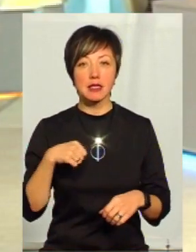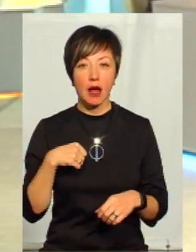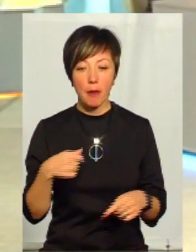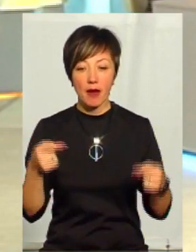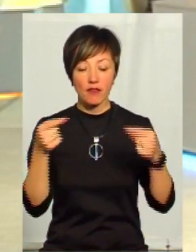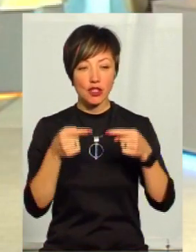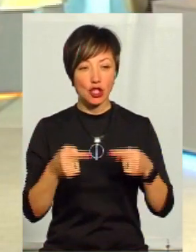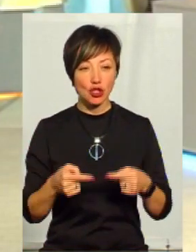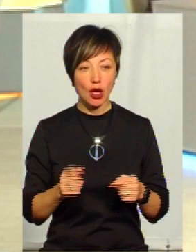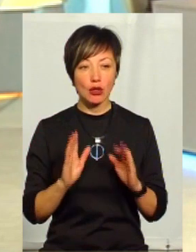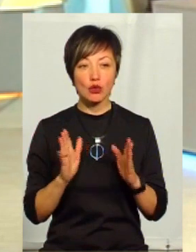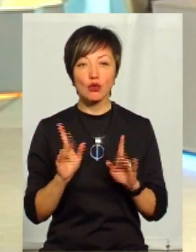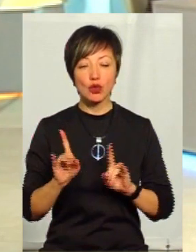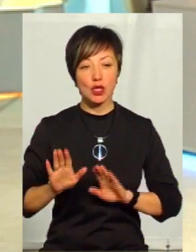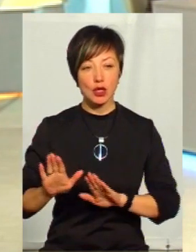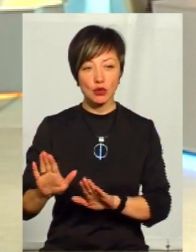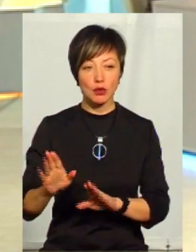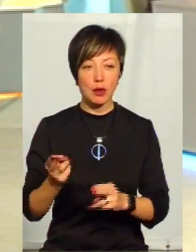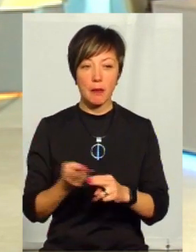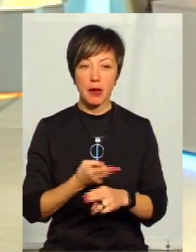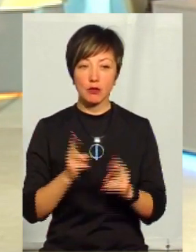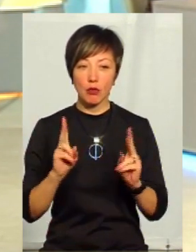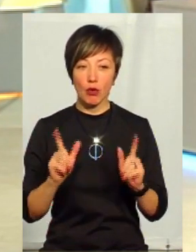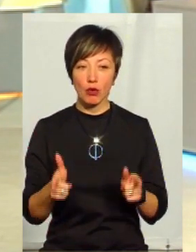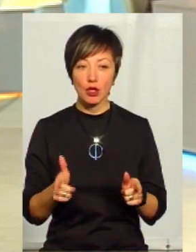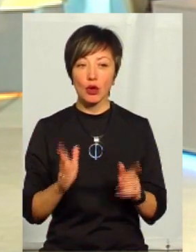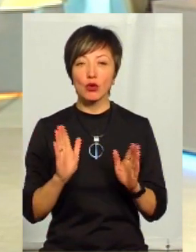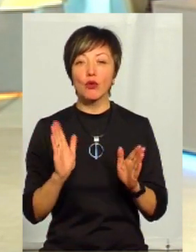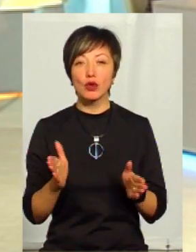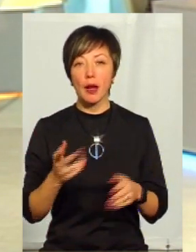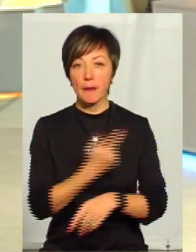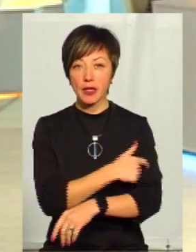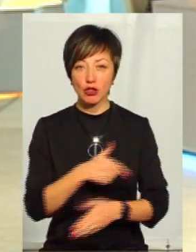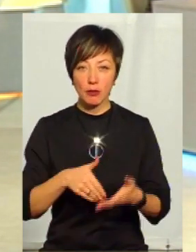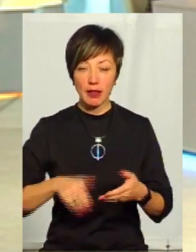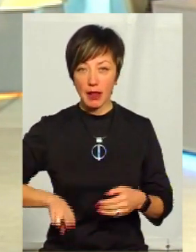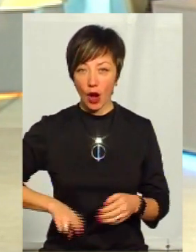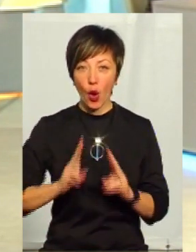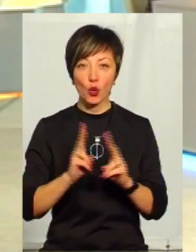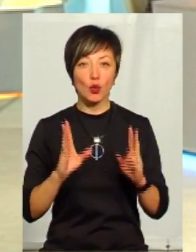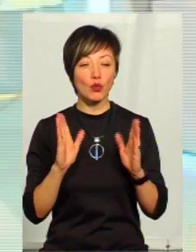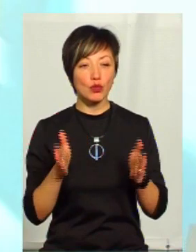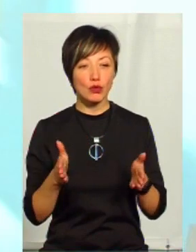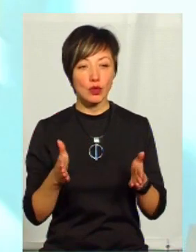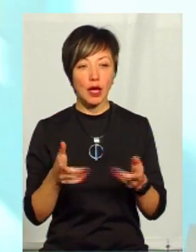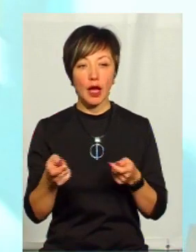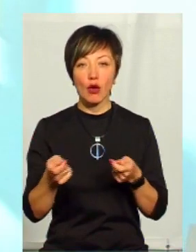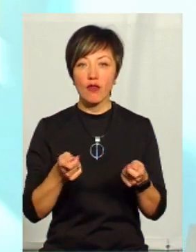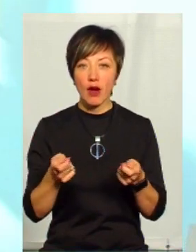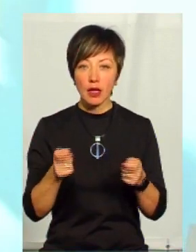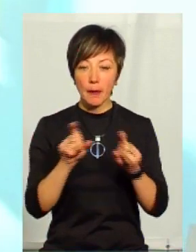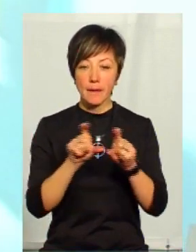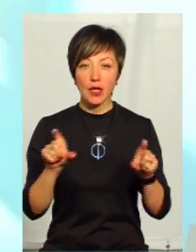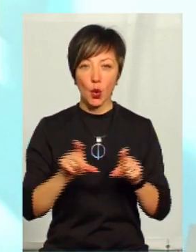хто буде в нього заступник, без погодження, хто буде медичним директором і, відповідно, хто буде керувати